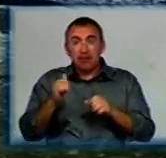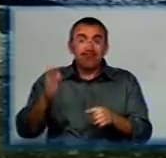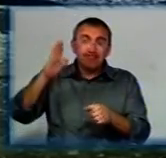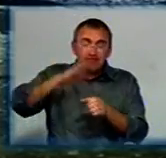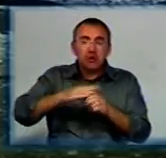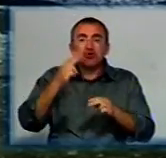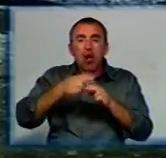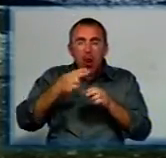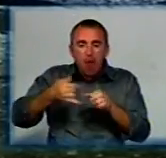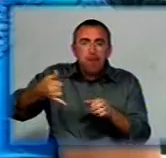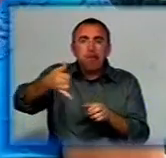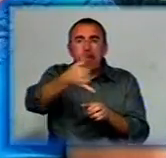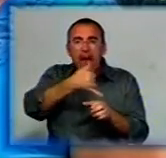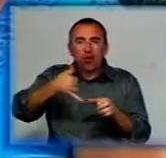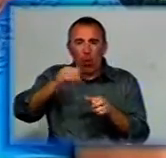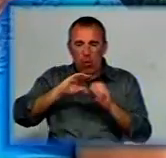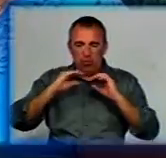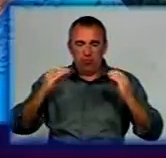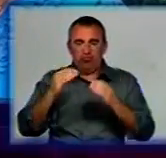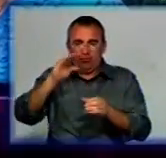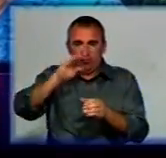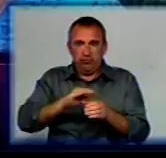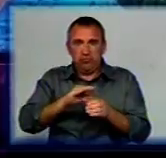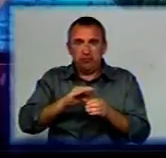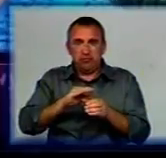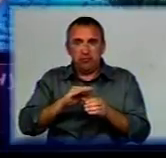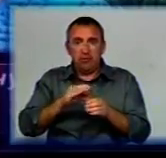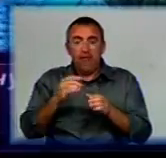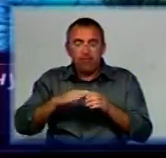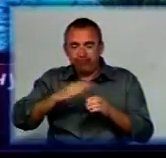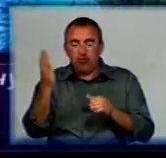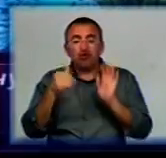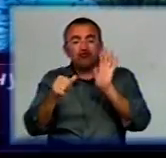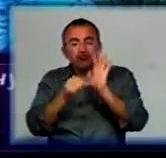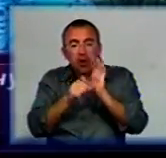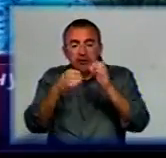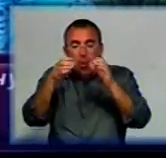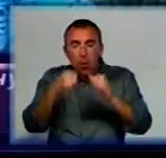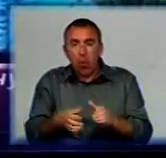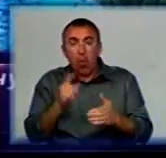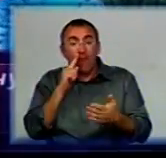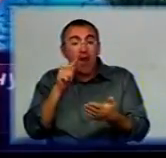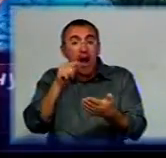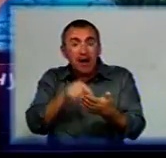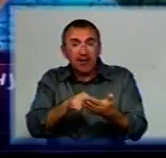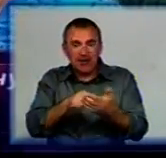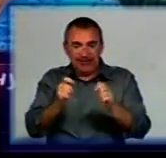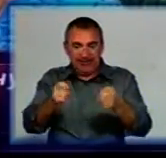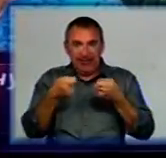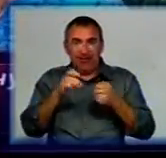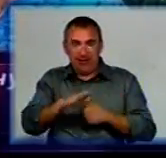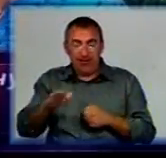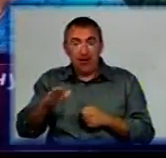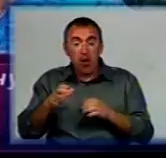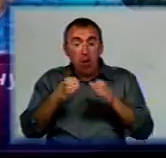залізобетонними кришками. Ми обстежили, дійсно було відкрито 6 колодязів. При цьому було вказано, завідувачі дитячим садочком, що ці всі